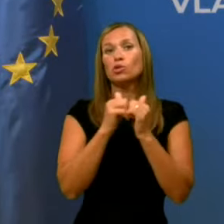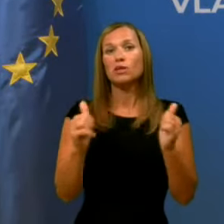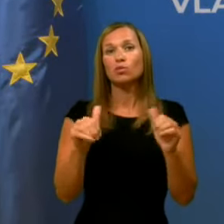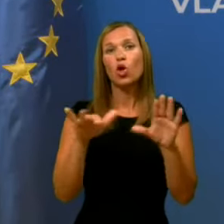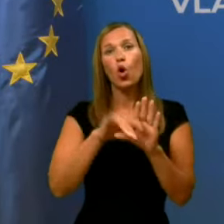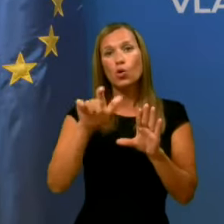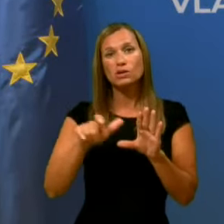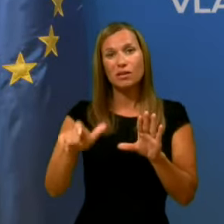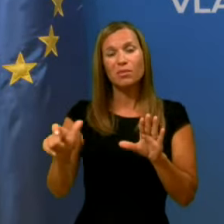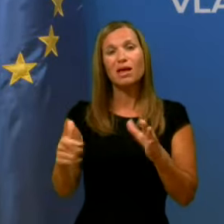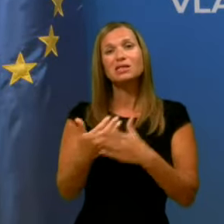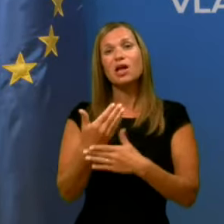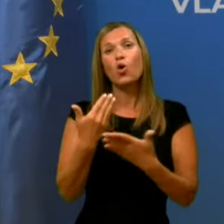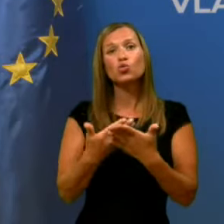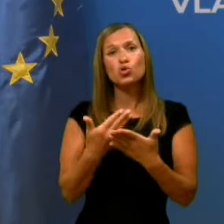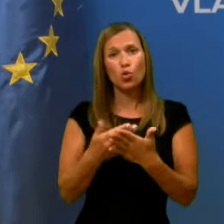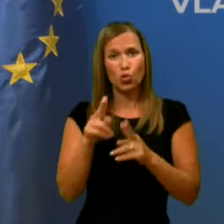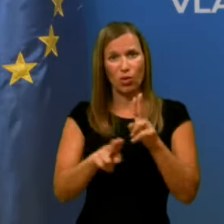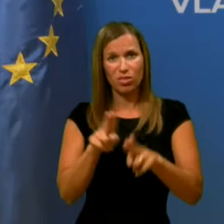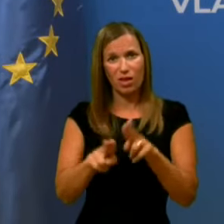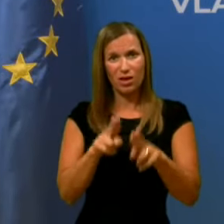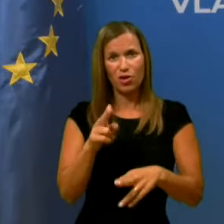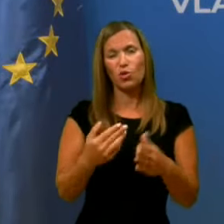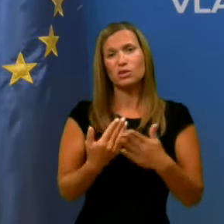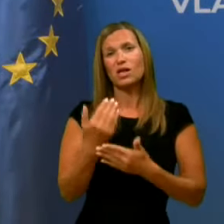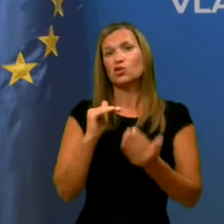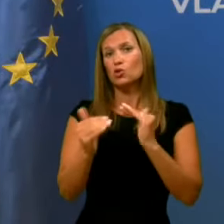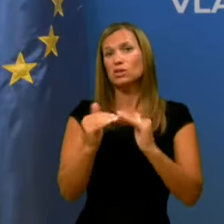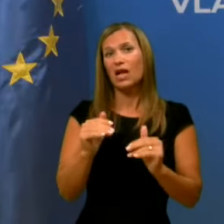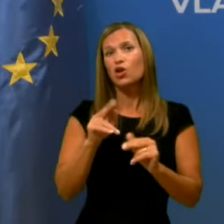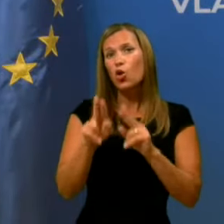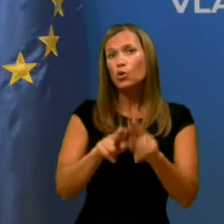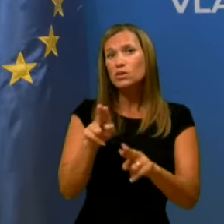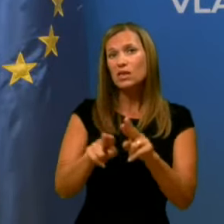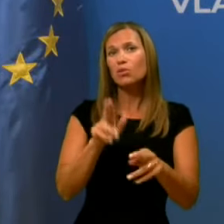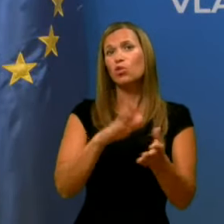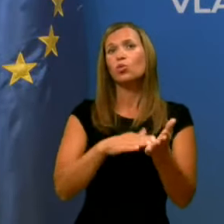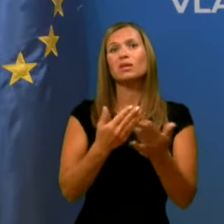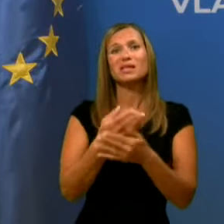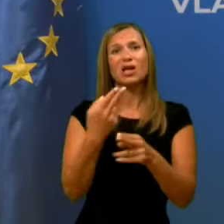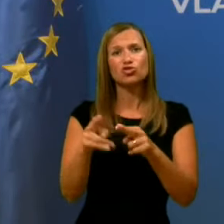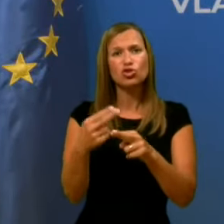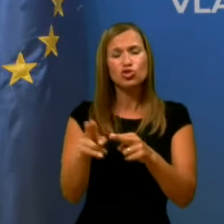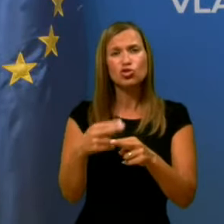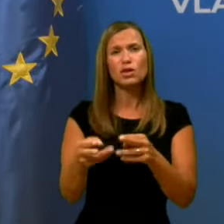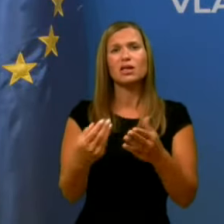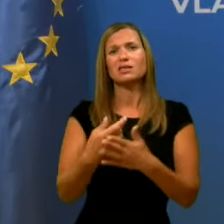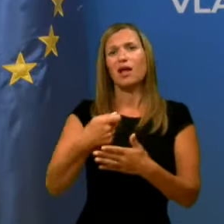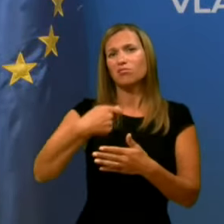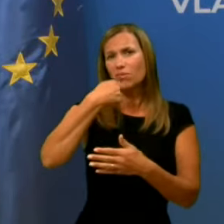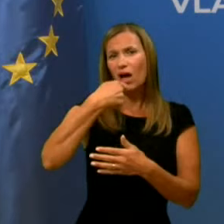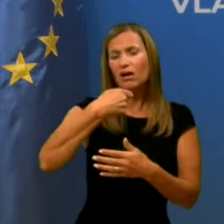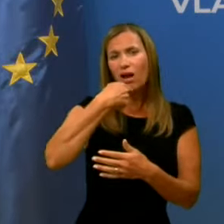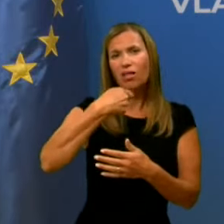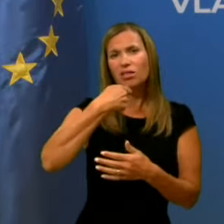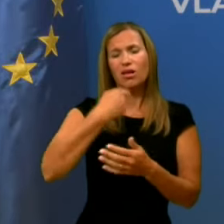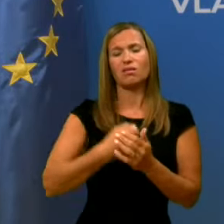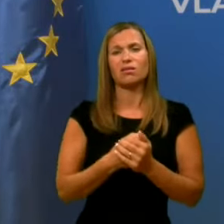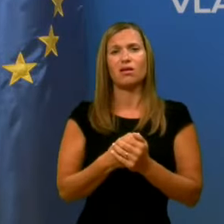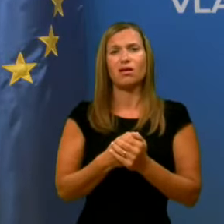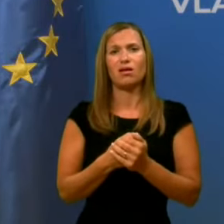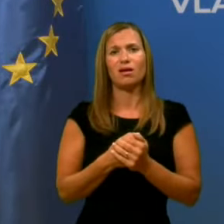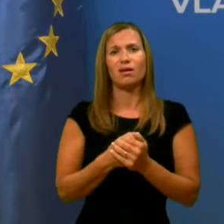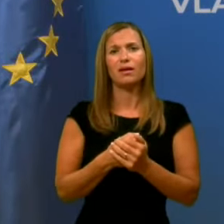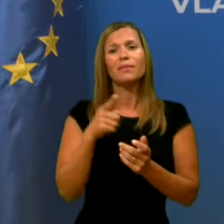osnovno njega oziroma za socijalno uskrbo, se pravi za čiščenje, za hranjenje in da